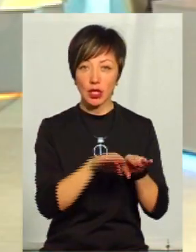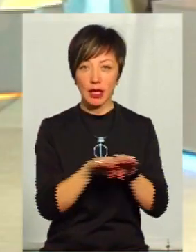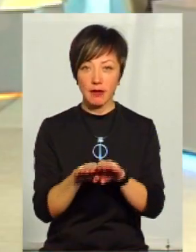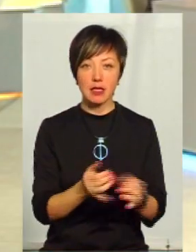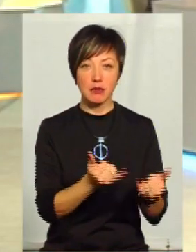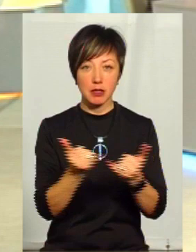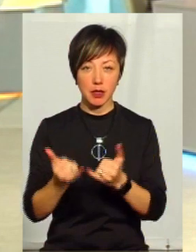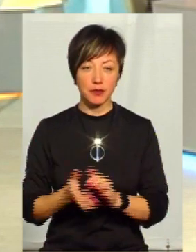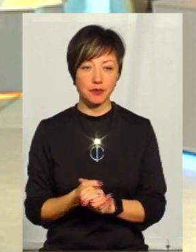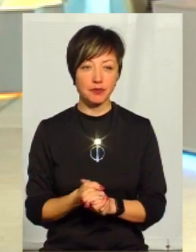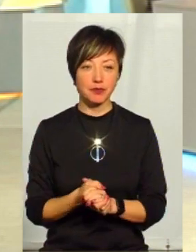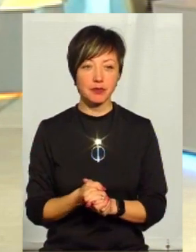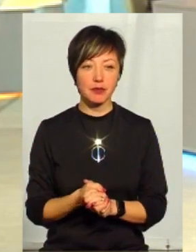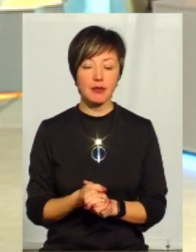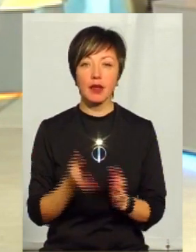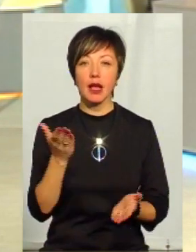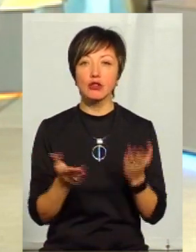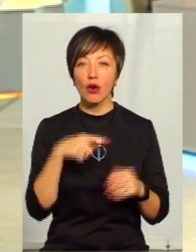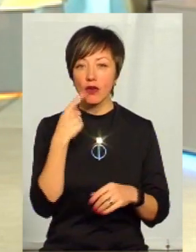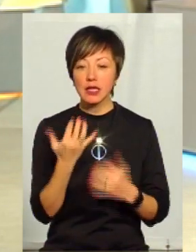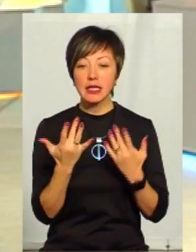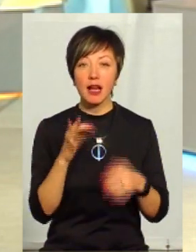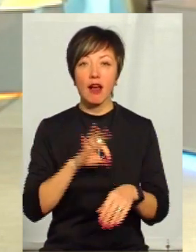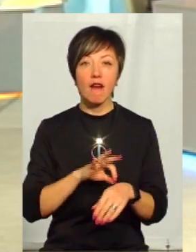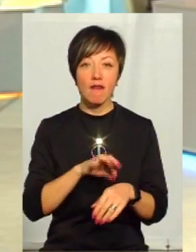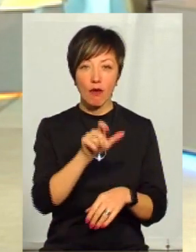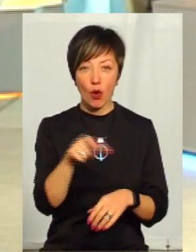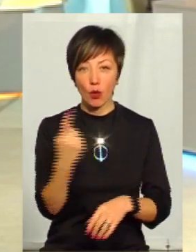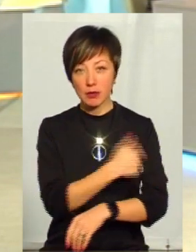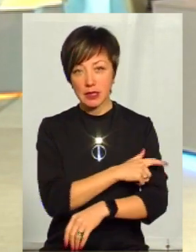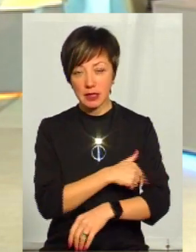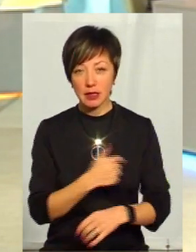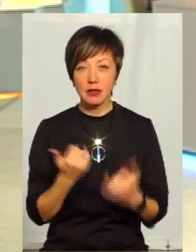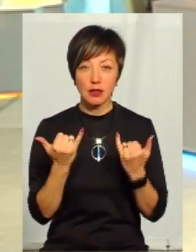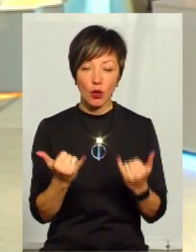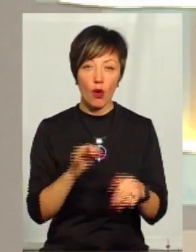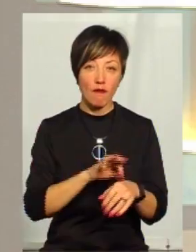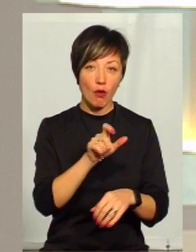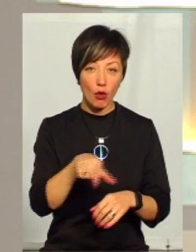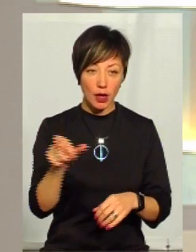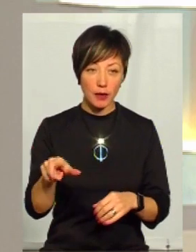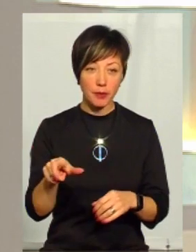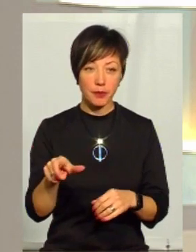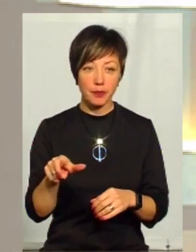рівень забезпеченості. Якщо говорити, скільки хворих на одну медсестру чи одна медсестра, скільки хворих,